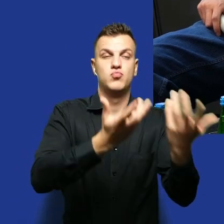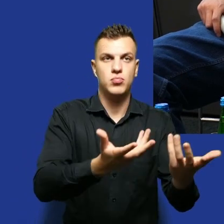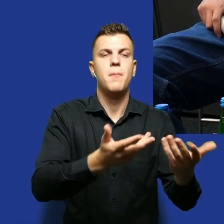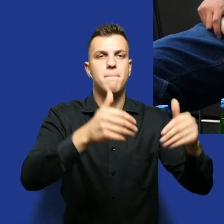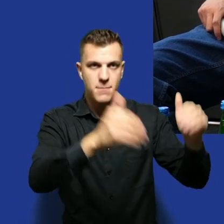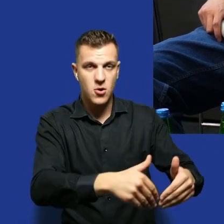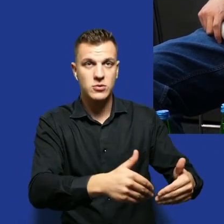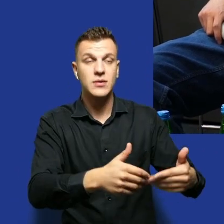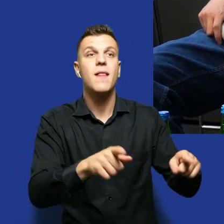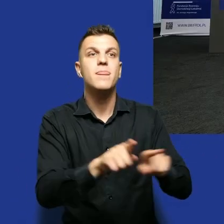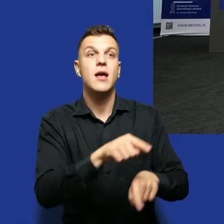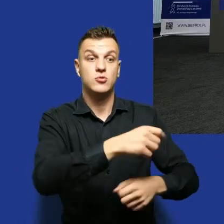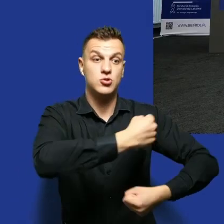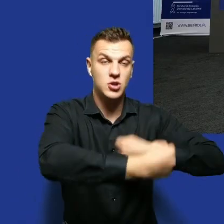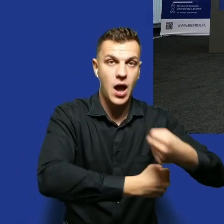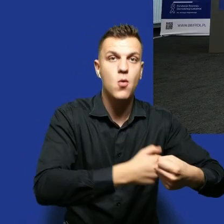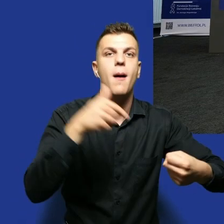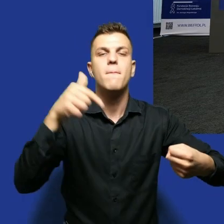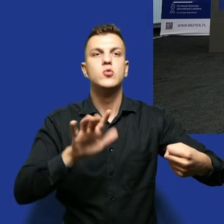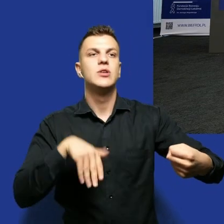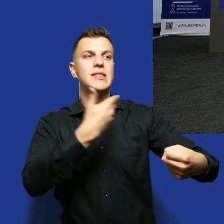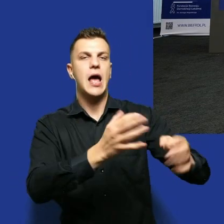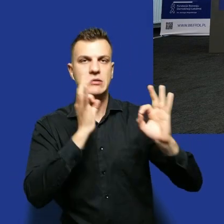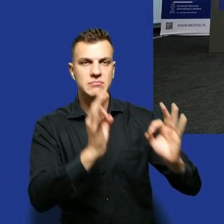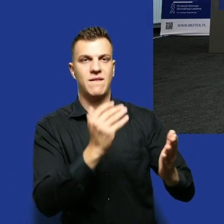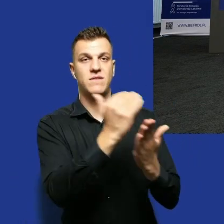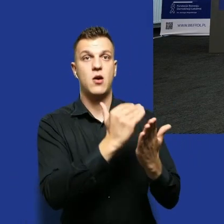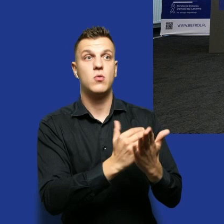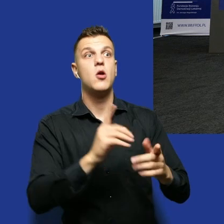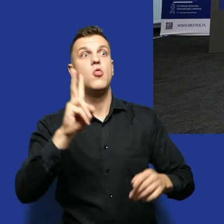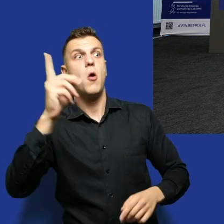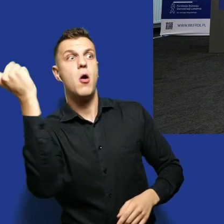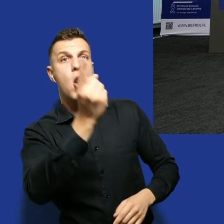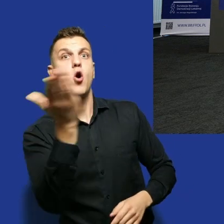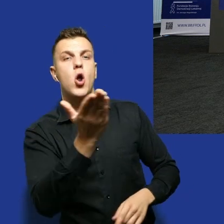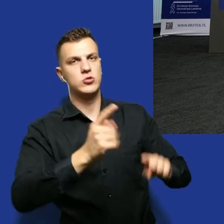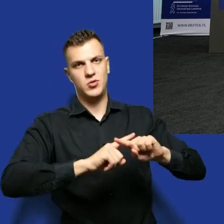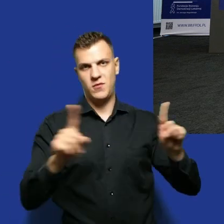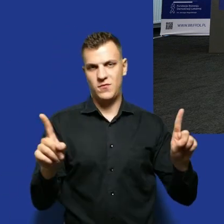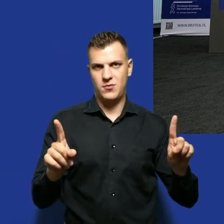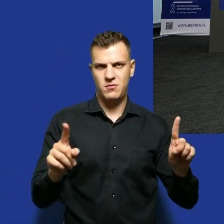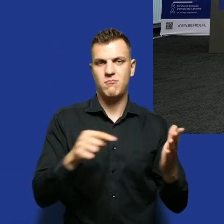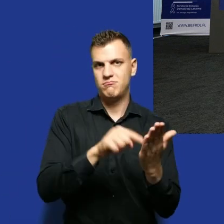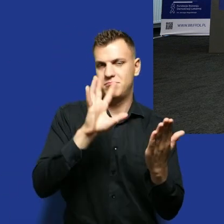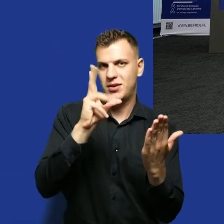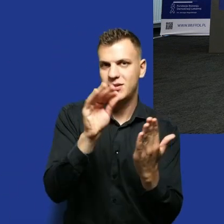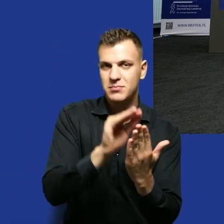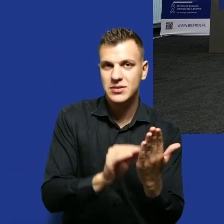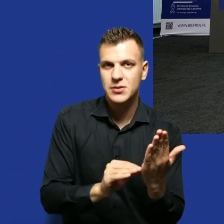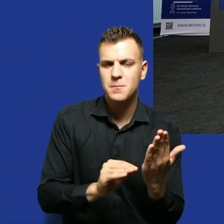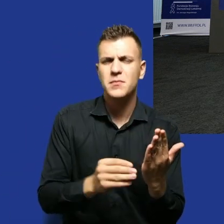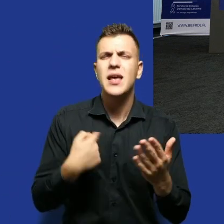przyjaznych warunkach, bez zastraszania. Ja zrobię taki krótki wstęp dlatego, że podejmując się